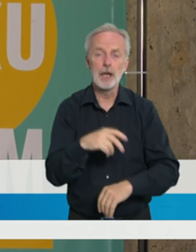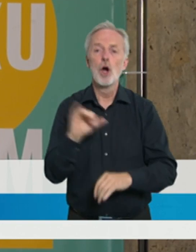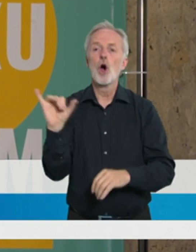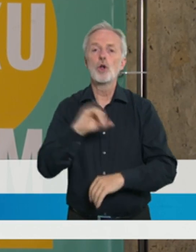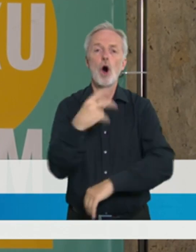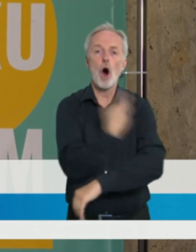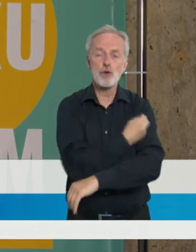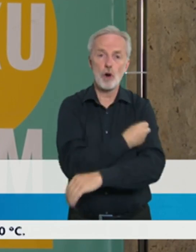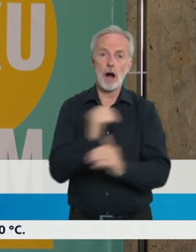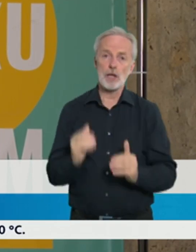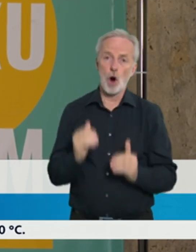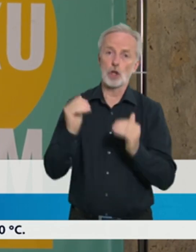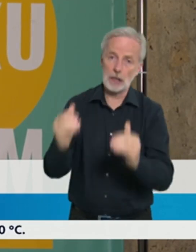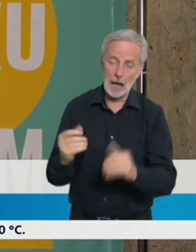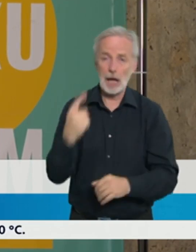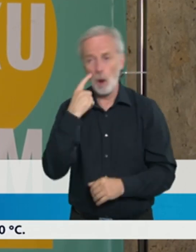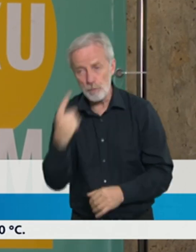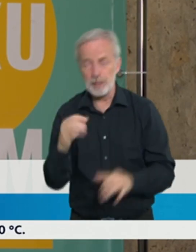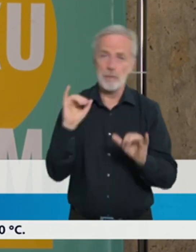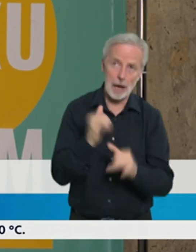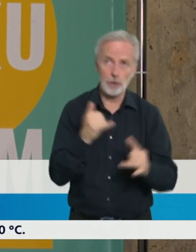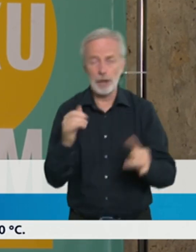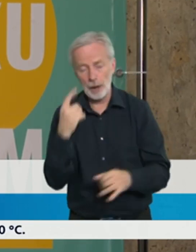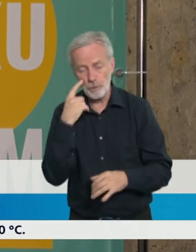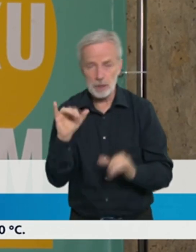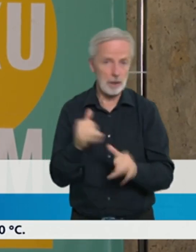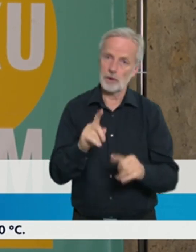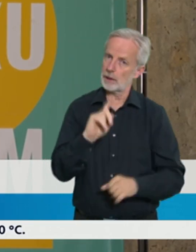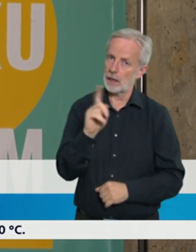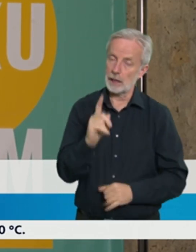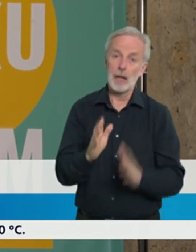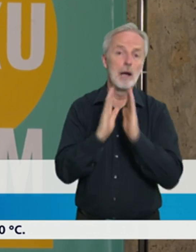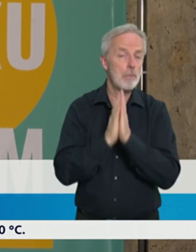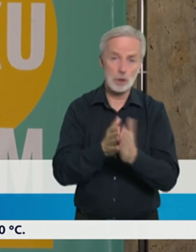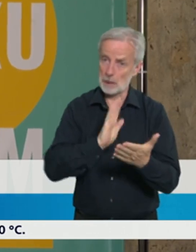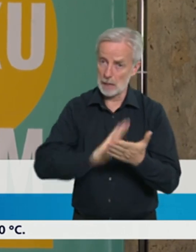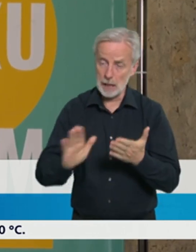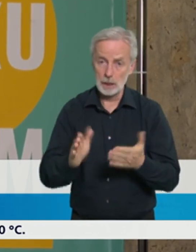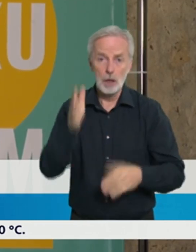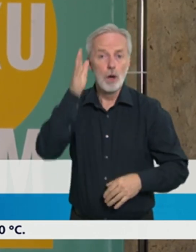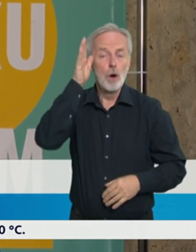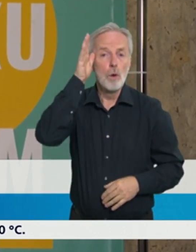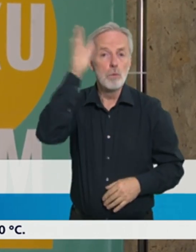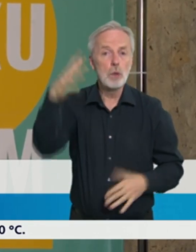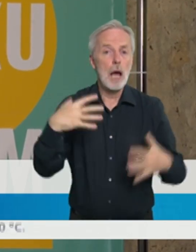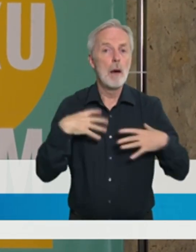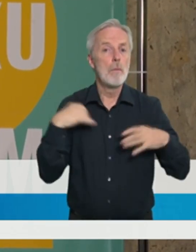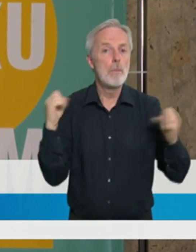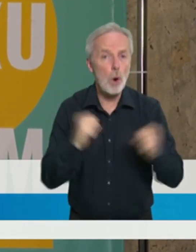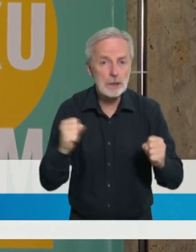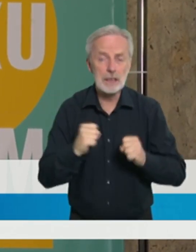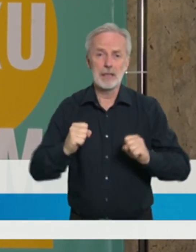neodkládali, aby se nechali naočkovat. Protože jdeme do sezony respiračních chorob, jdeme do toho podzimního období a